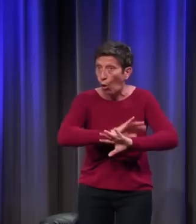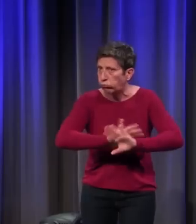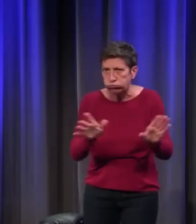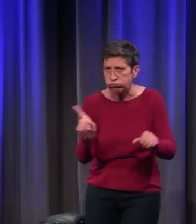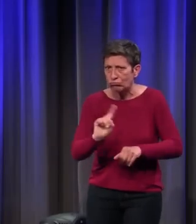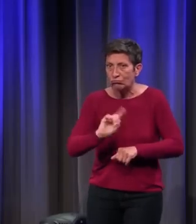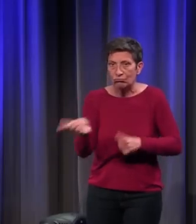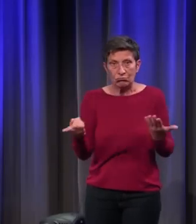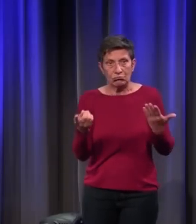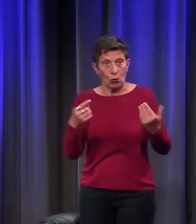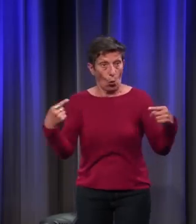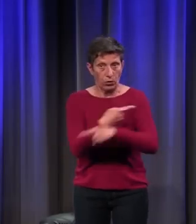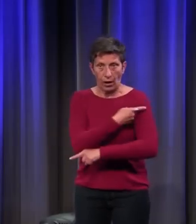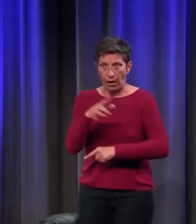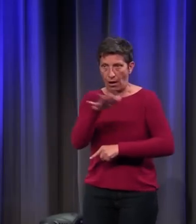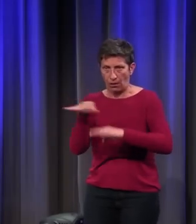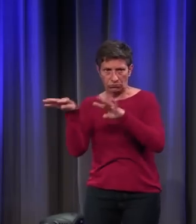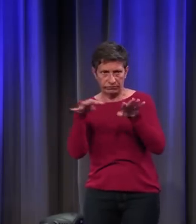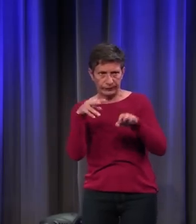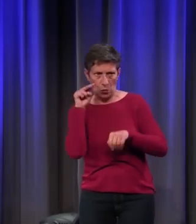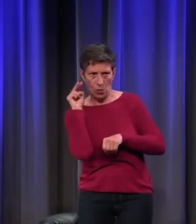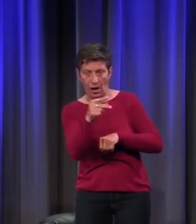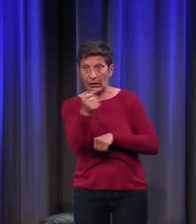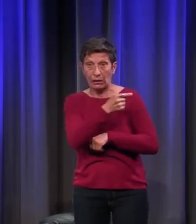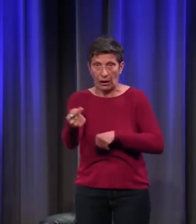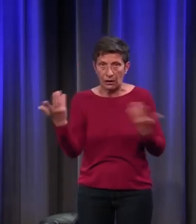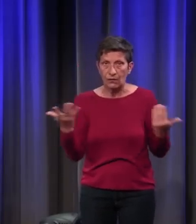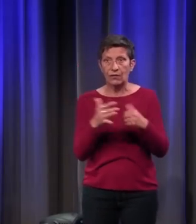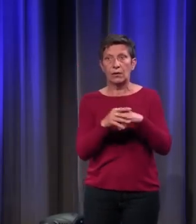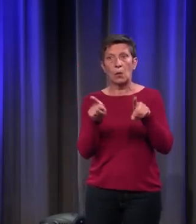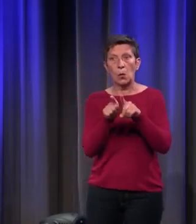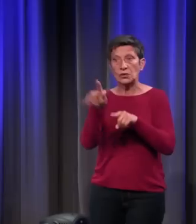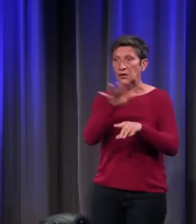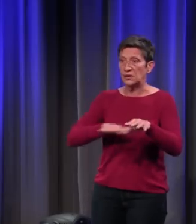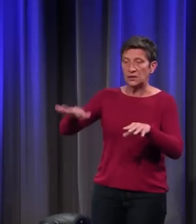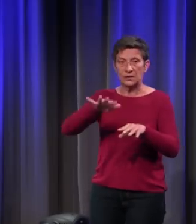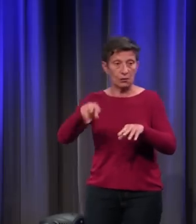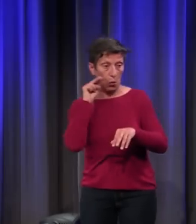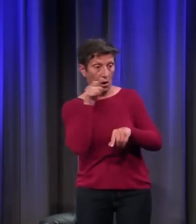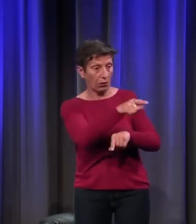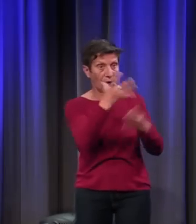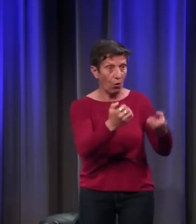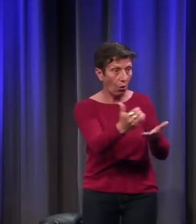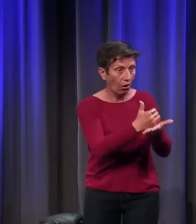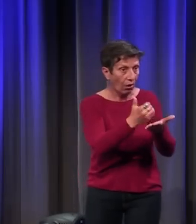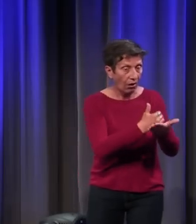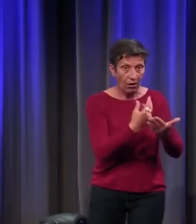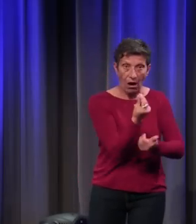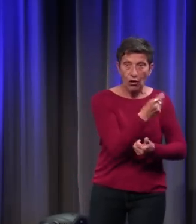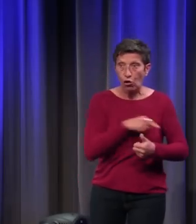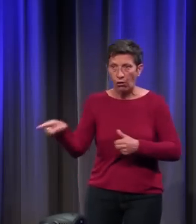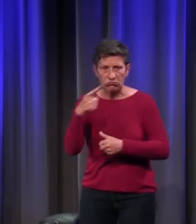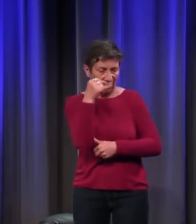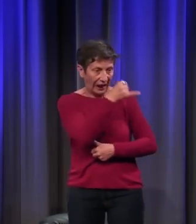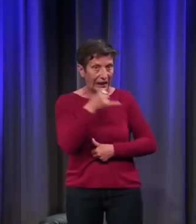un vice et même parfois considéré comme ridicule. Donc, tout ce qui a rapport